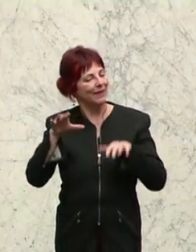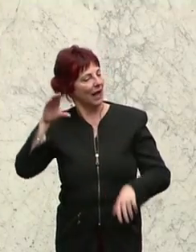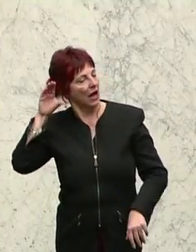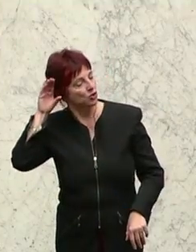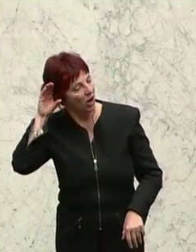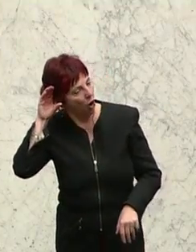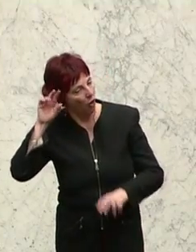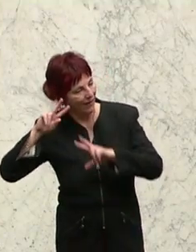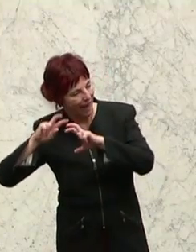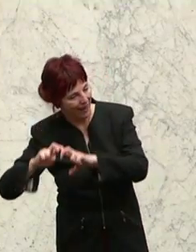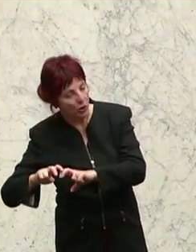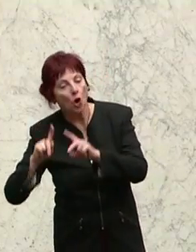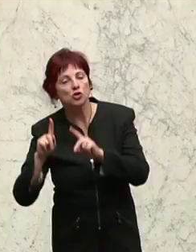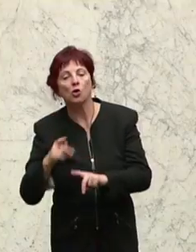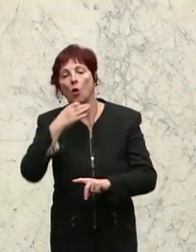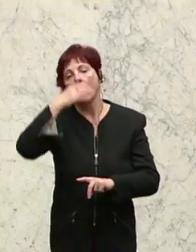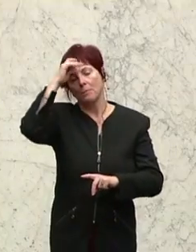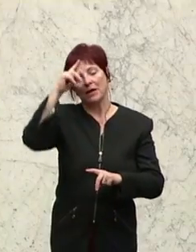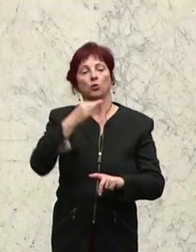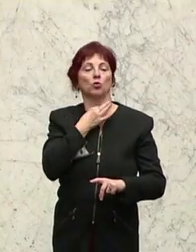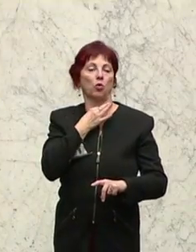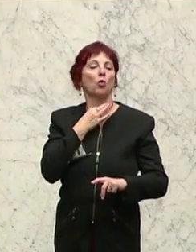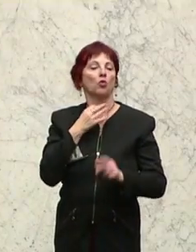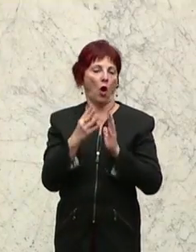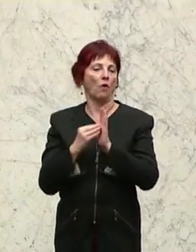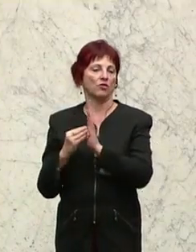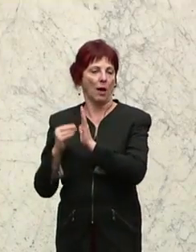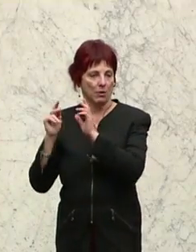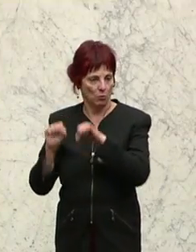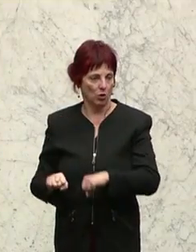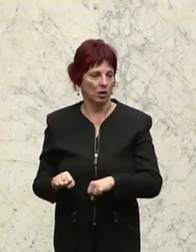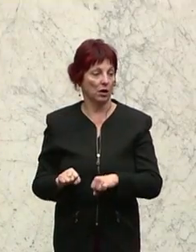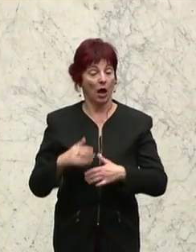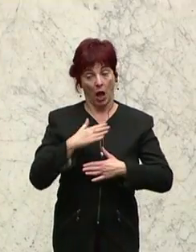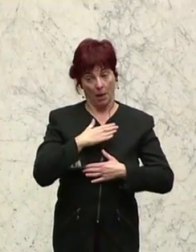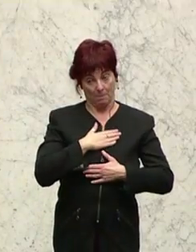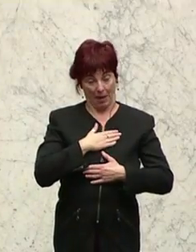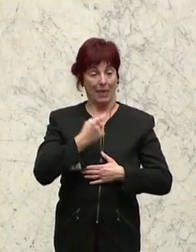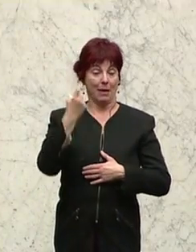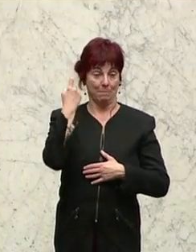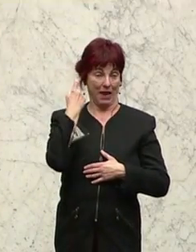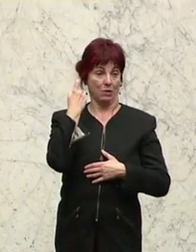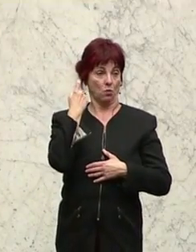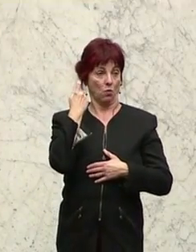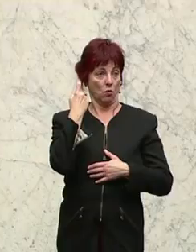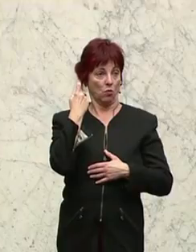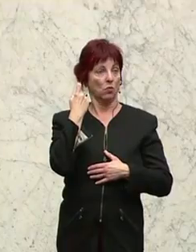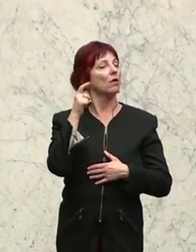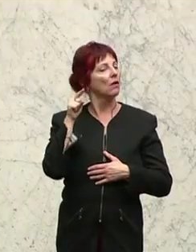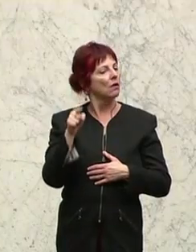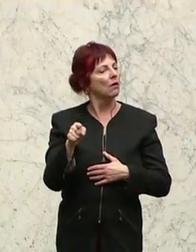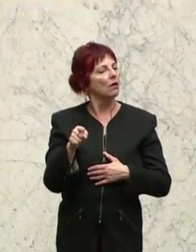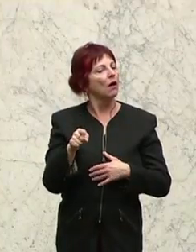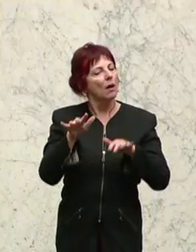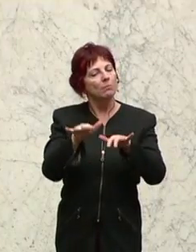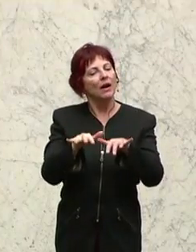möglich zu machen, was bisher nicht möglich war. Nach meinem Selbstverständnis ist die Funktion